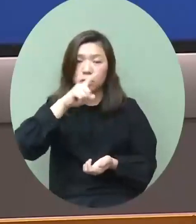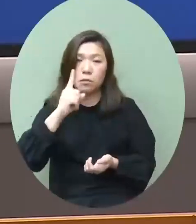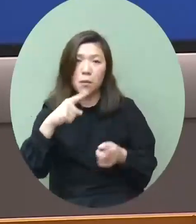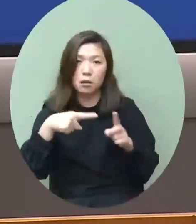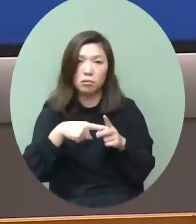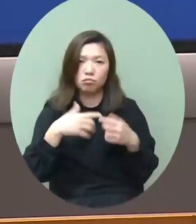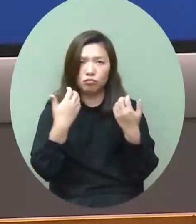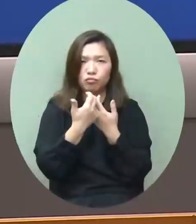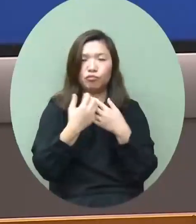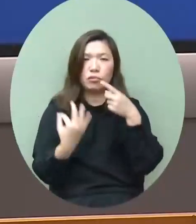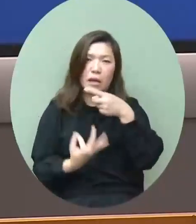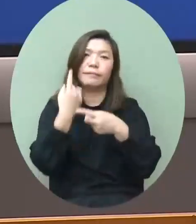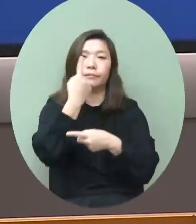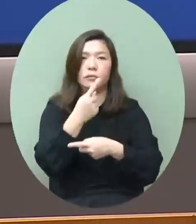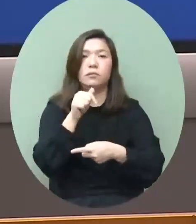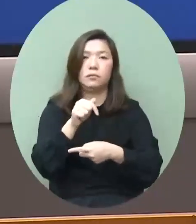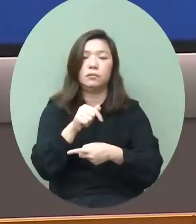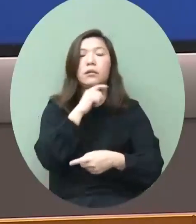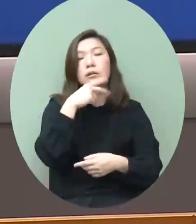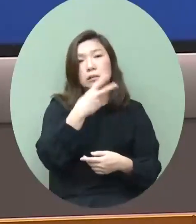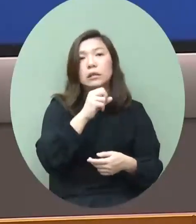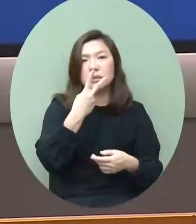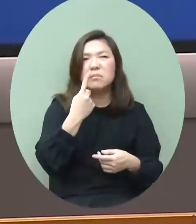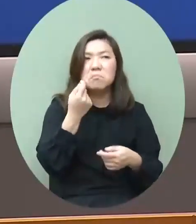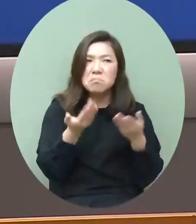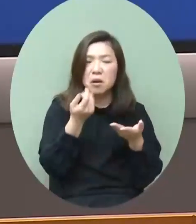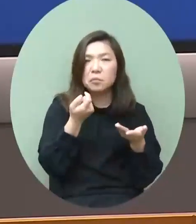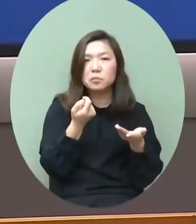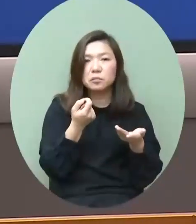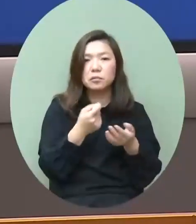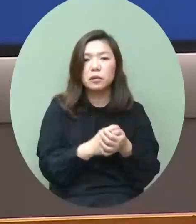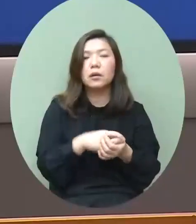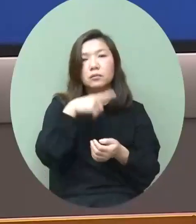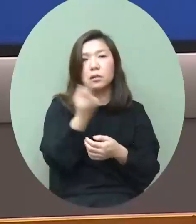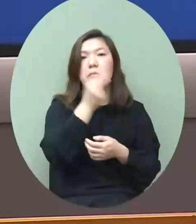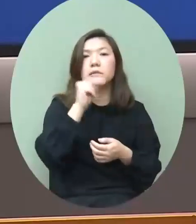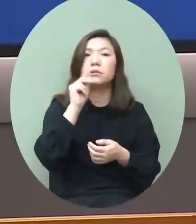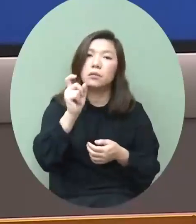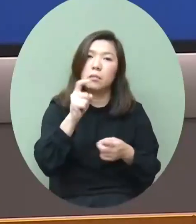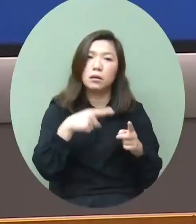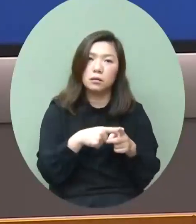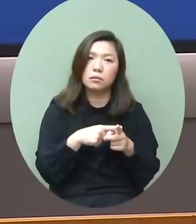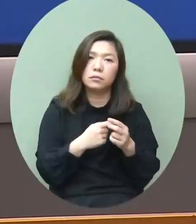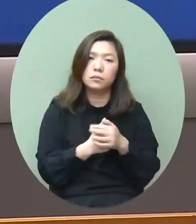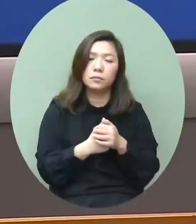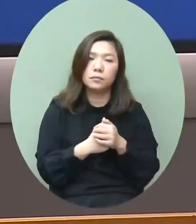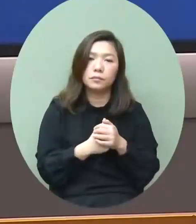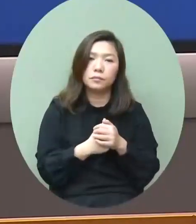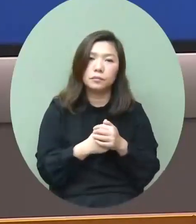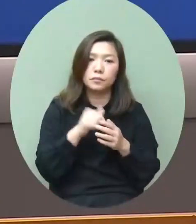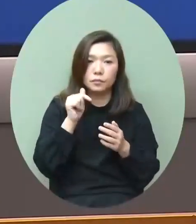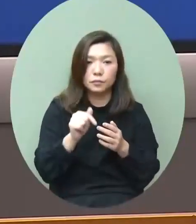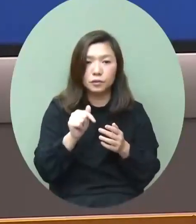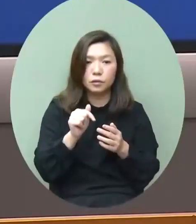三分之一2021年稍微好些但也是17,900人所以這